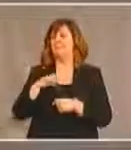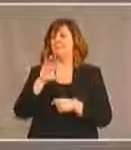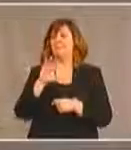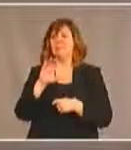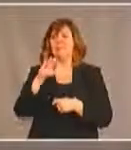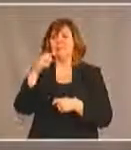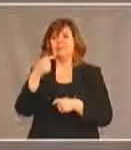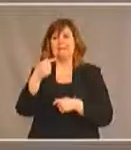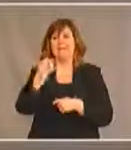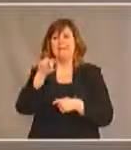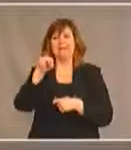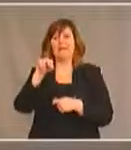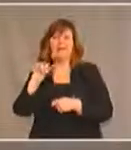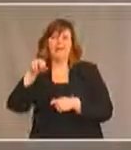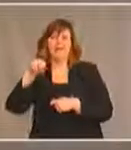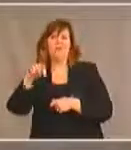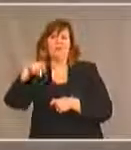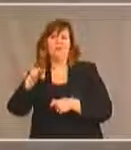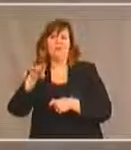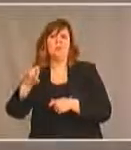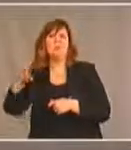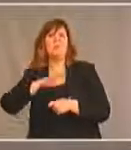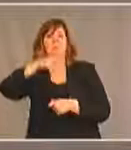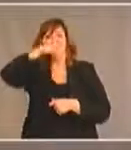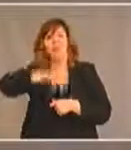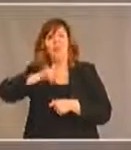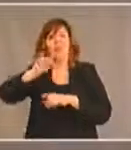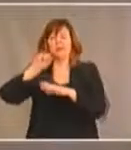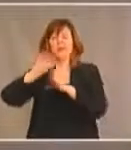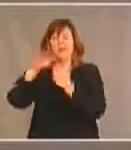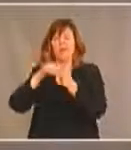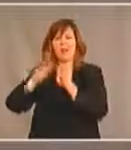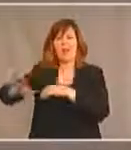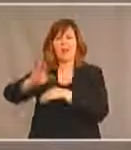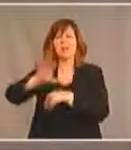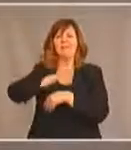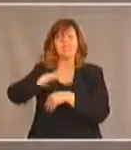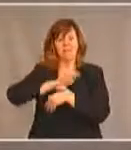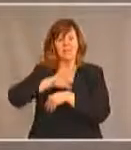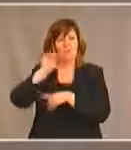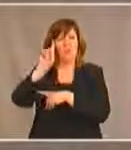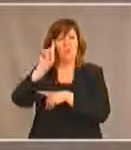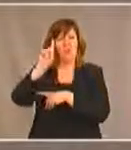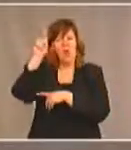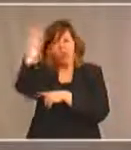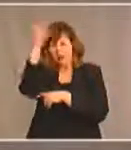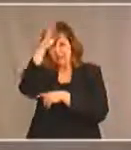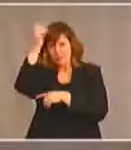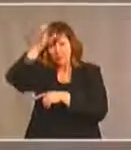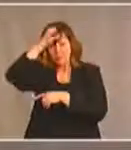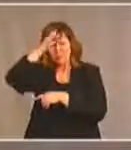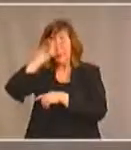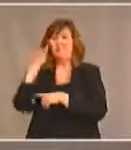la plupart des intervenants en premier soin et des pompiers ont appris la langue des signes de sorte que lorsqu'ils